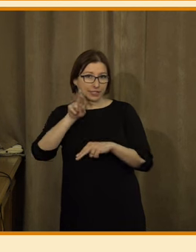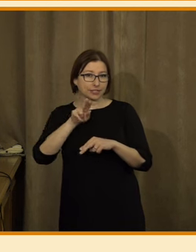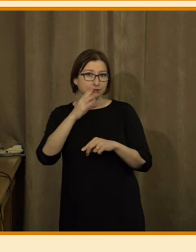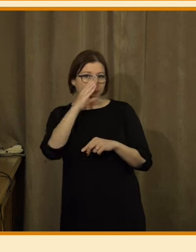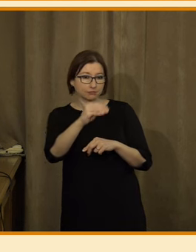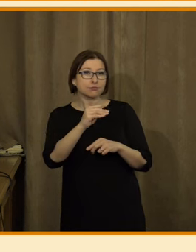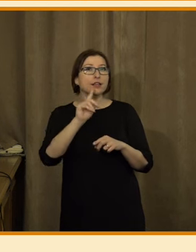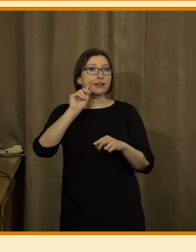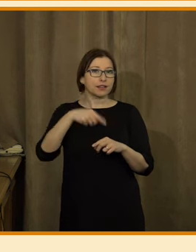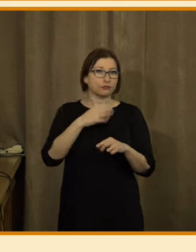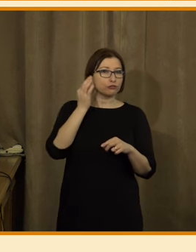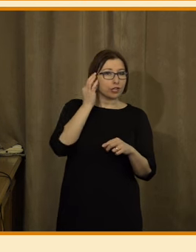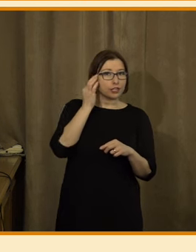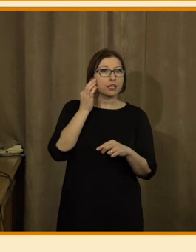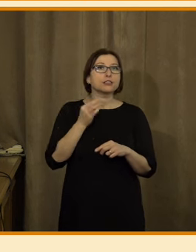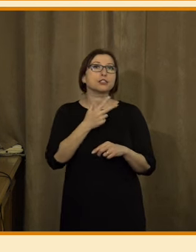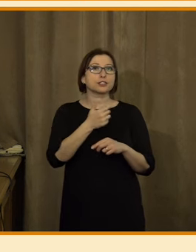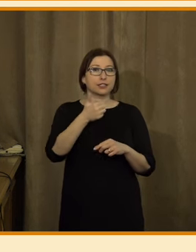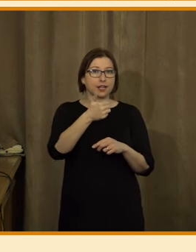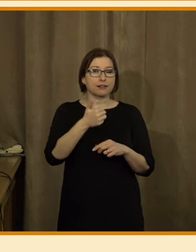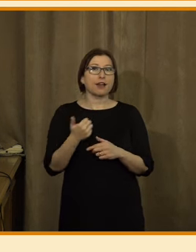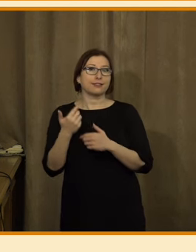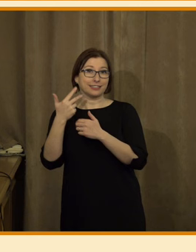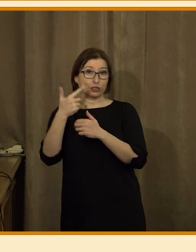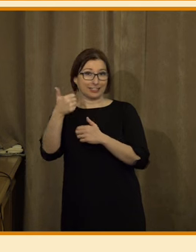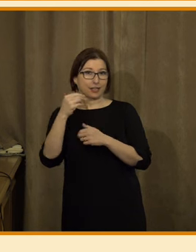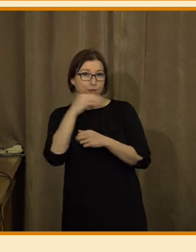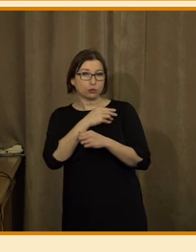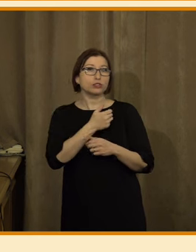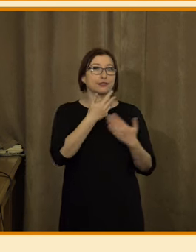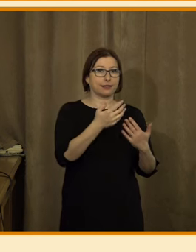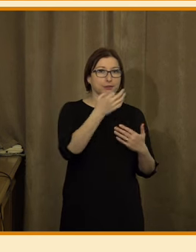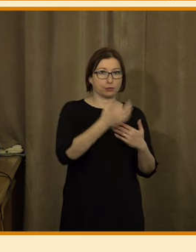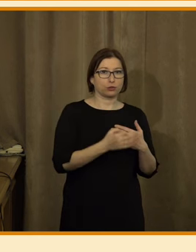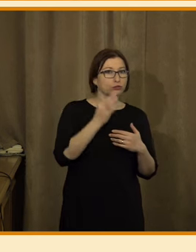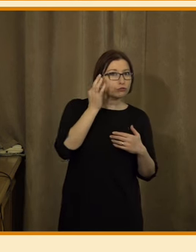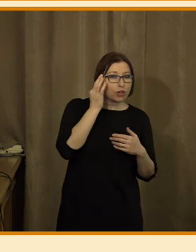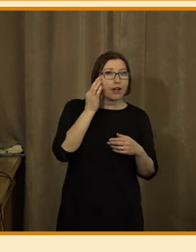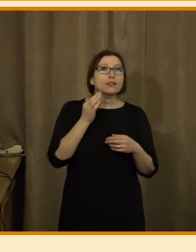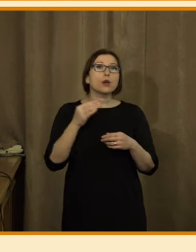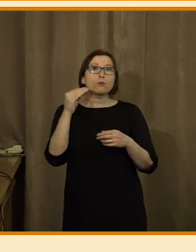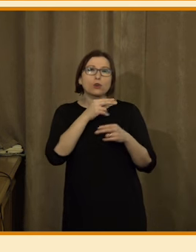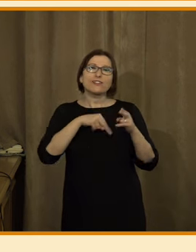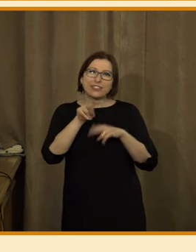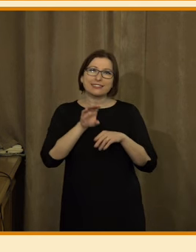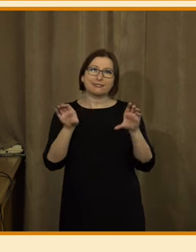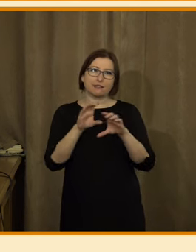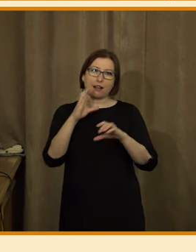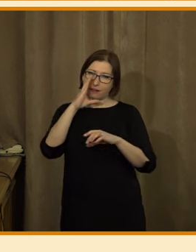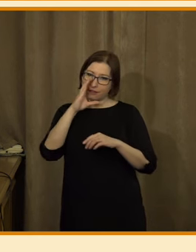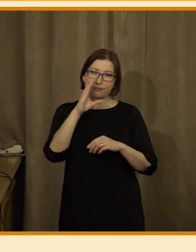u žen. 31 ku 10 ženy také častěji tendují k televizní stanici nebo